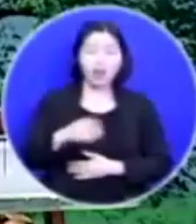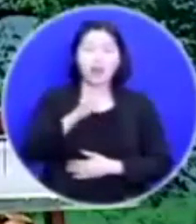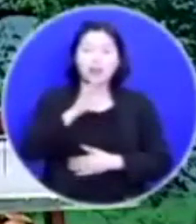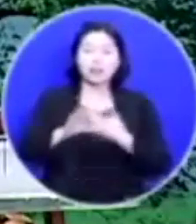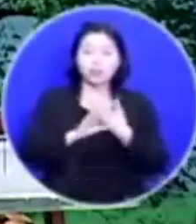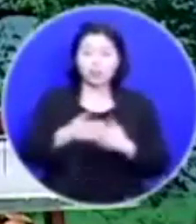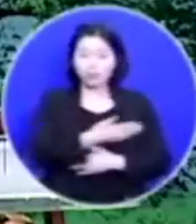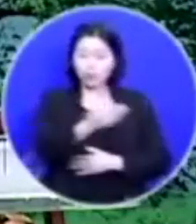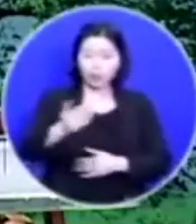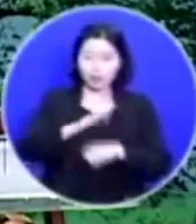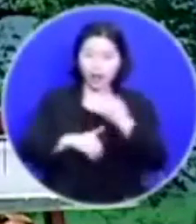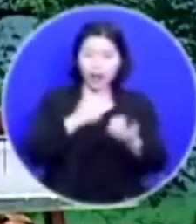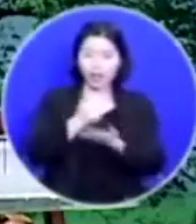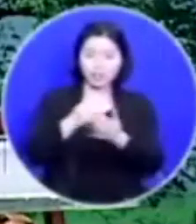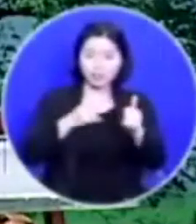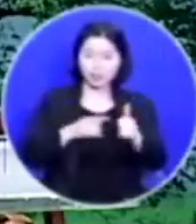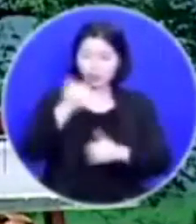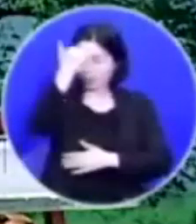효자, 효녀십니까?